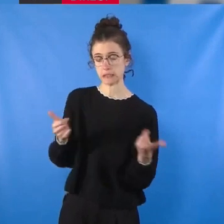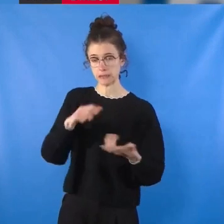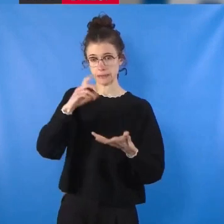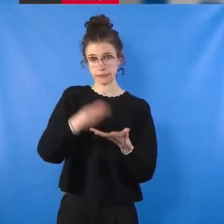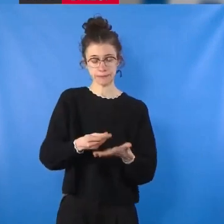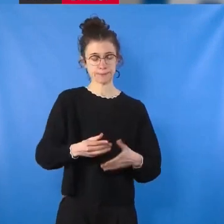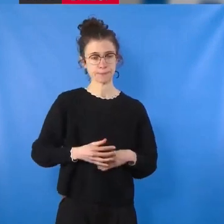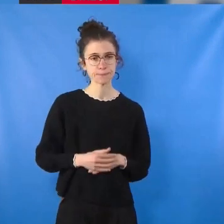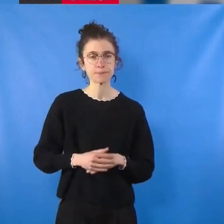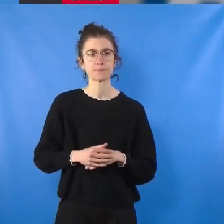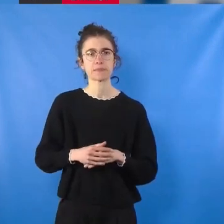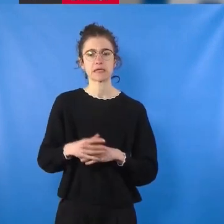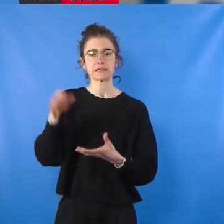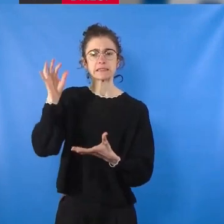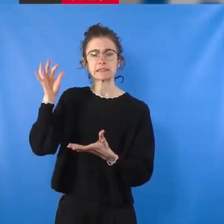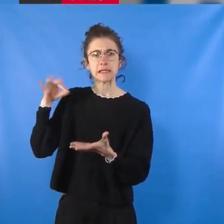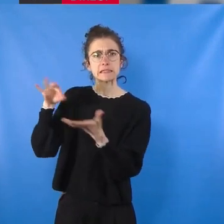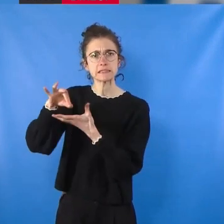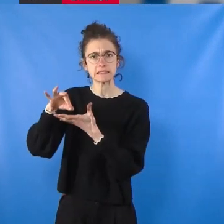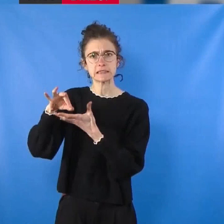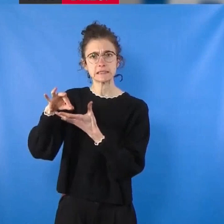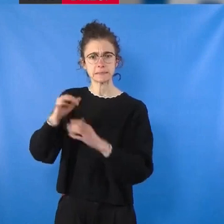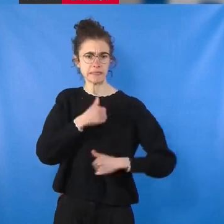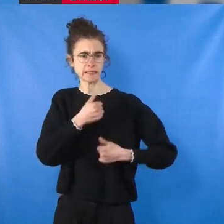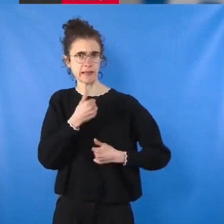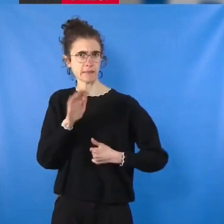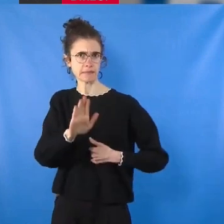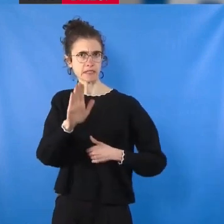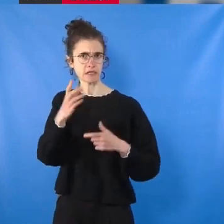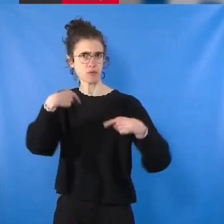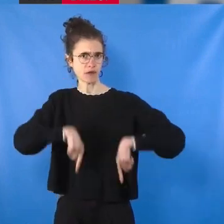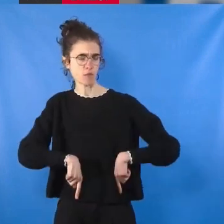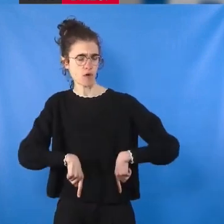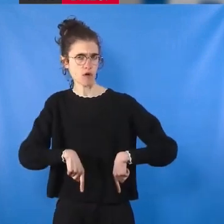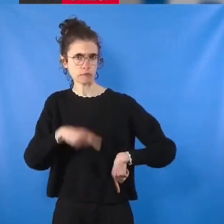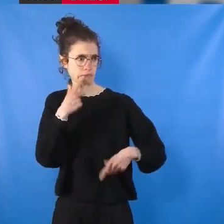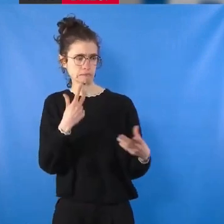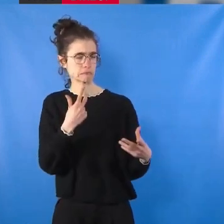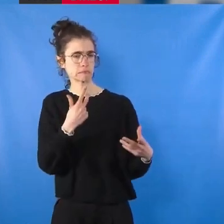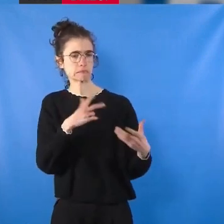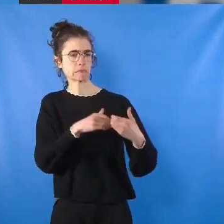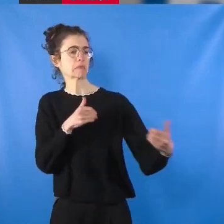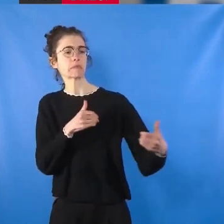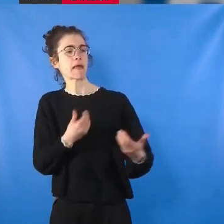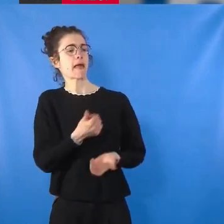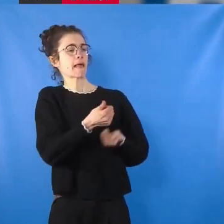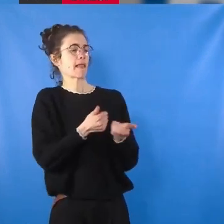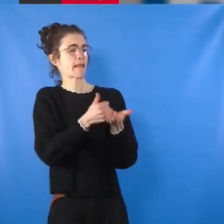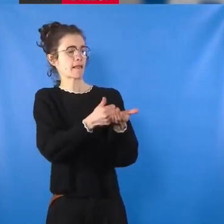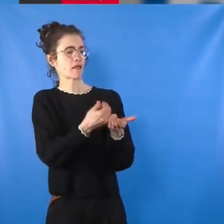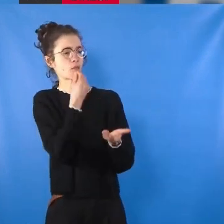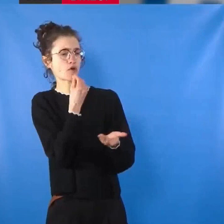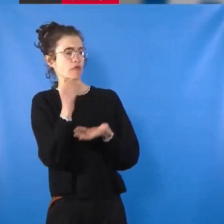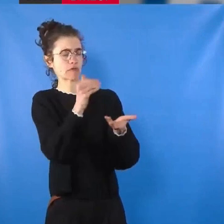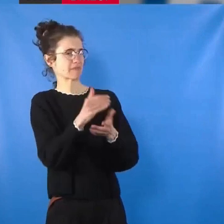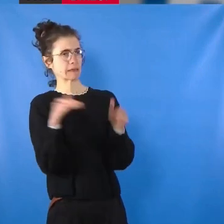du gouvernement d'extrême droite israélien empêche l'arrivée suffisante d'aide humanitaire vitale aux Gazaouis. C'est une